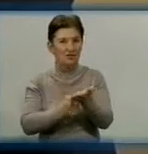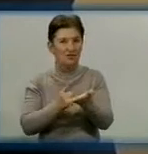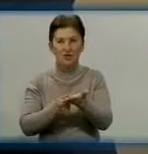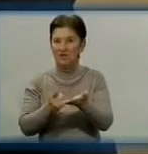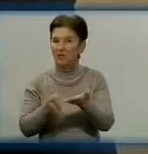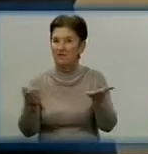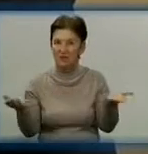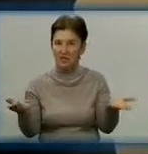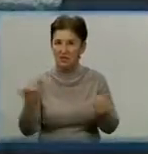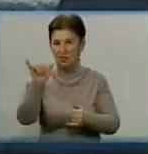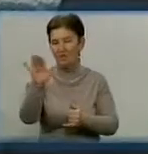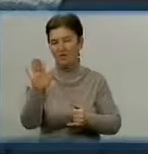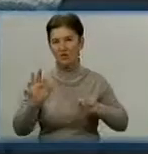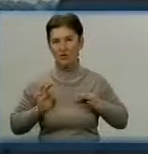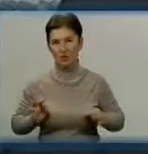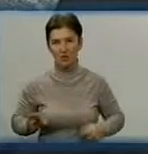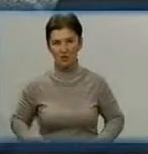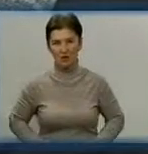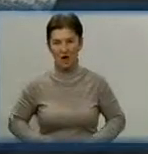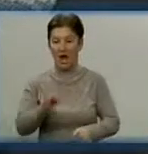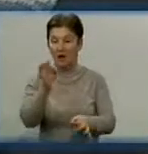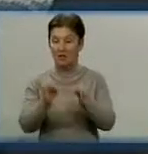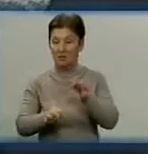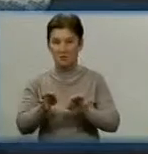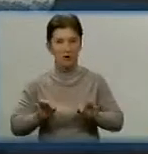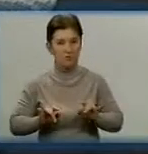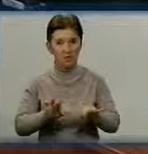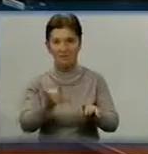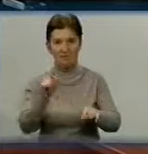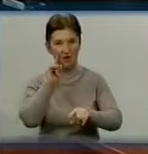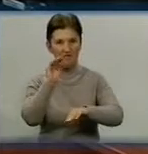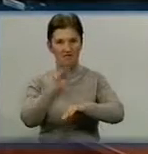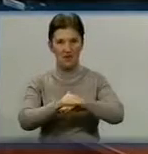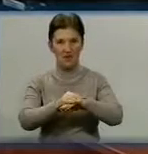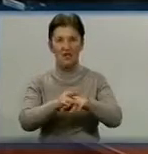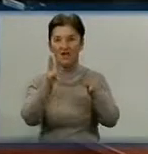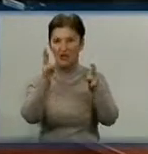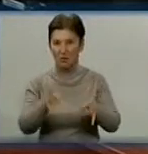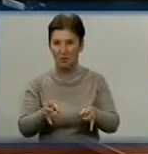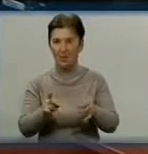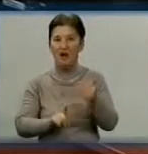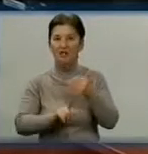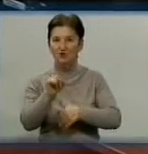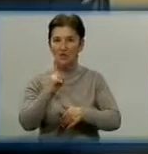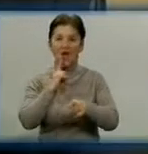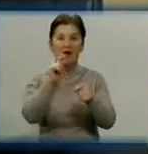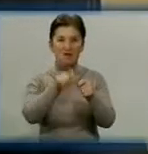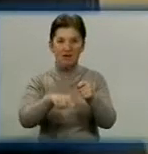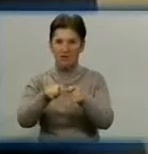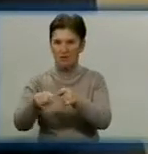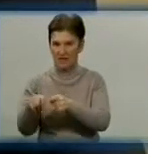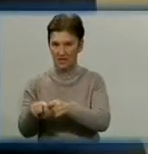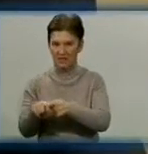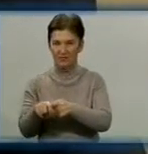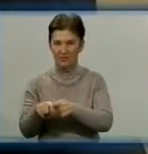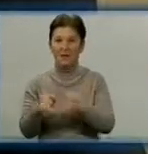стверджать у прокуратурі. Кримінальне провадження розпочали тільки за фактом ДТП. Наразі проводять експертизи. На даний